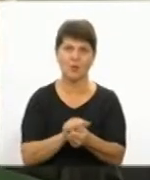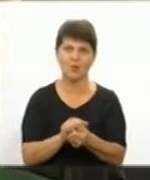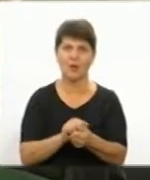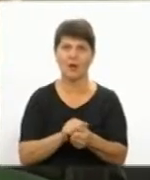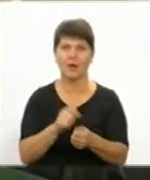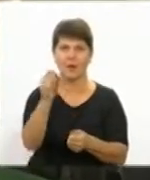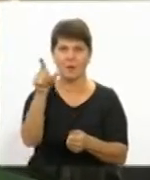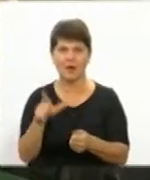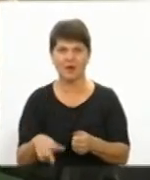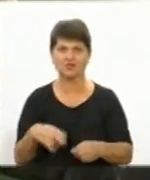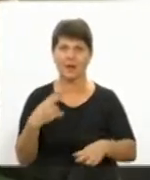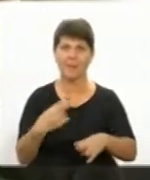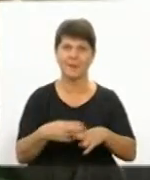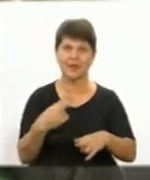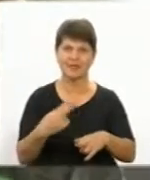метал.